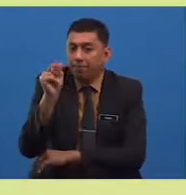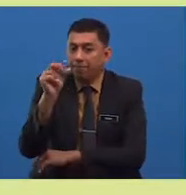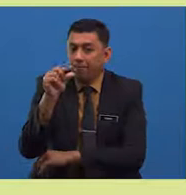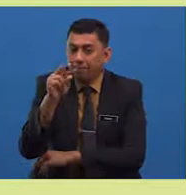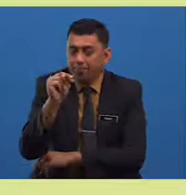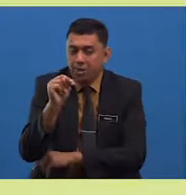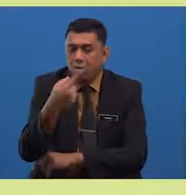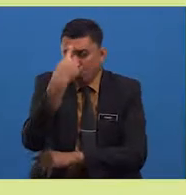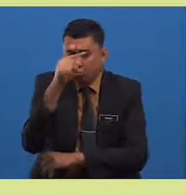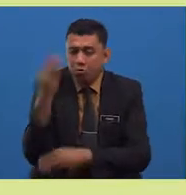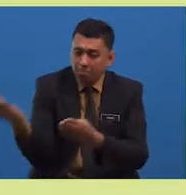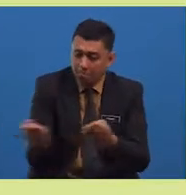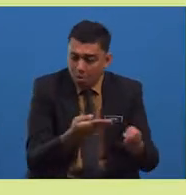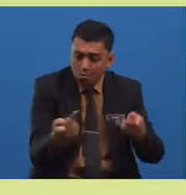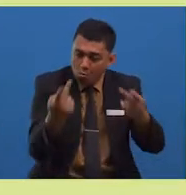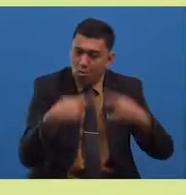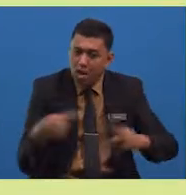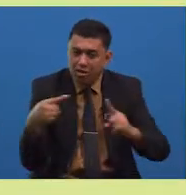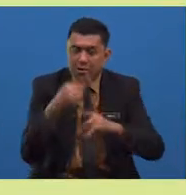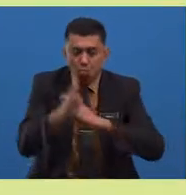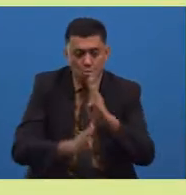dibawa pulang ke bumi.